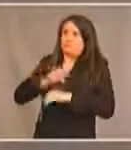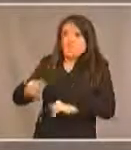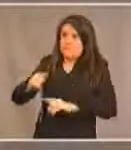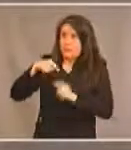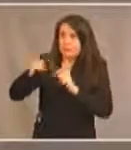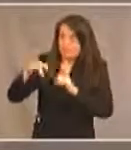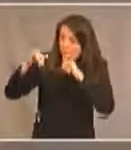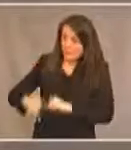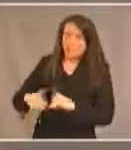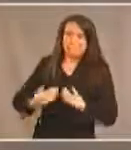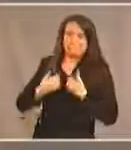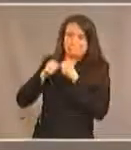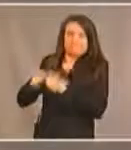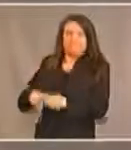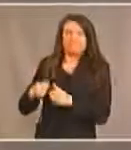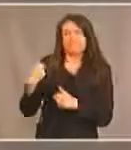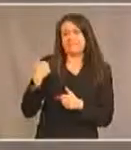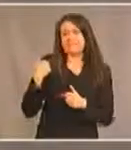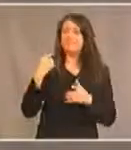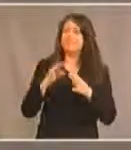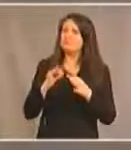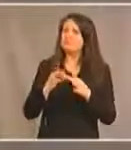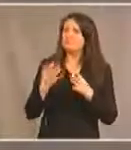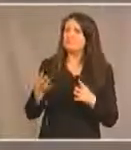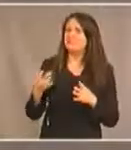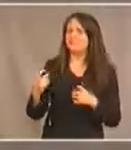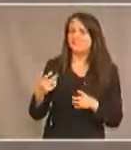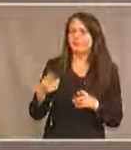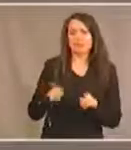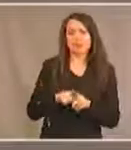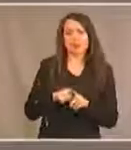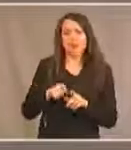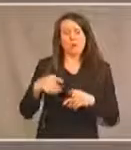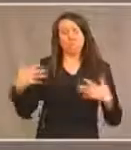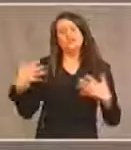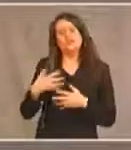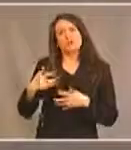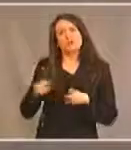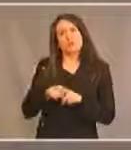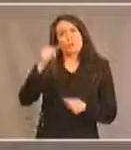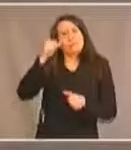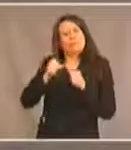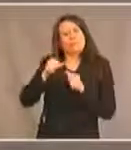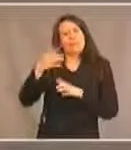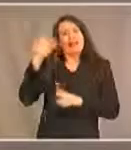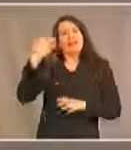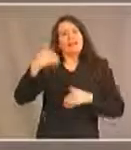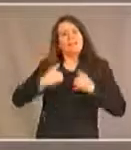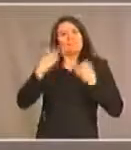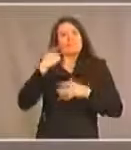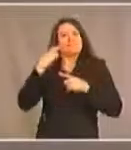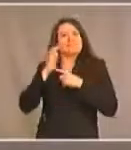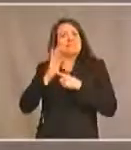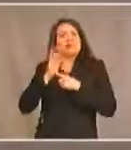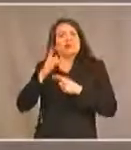Et comme je l'ai dit plus tôt, c'est comme retourner au pensionnat. Quand on rentre chez soi, c'est dans